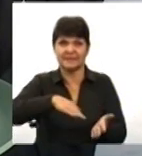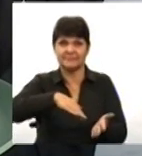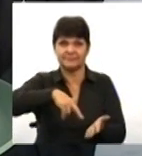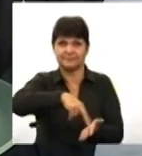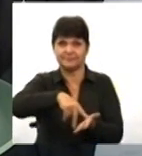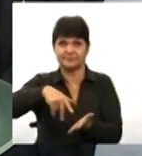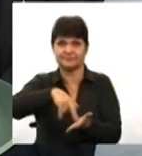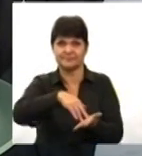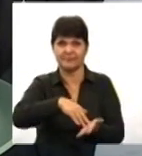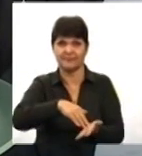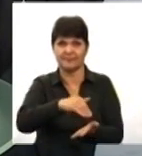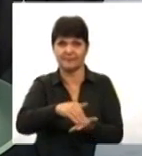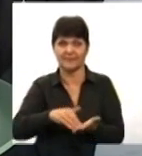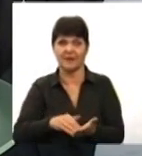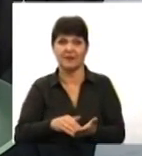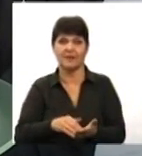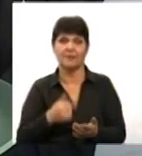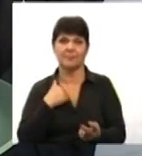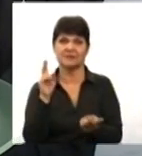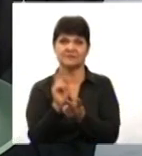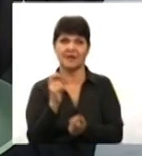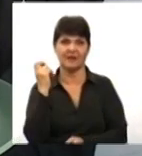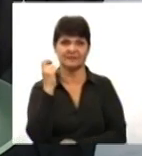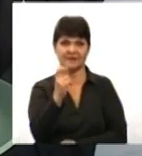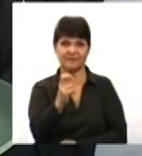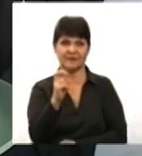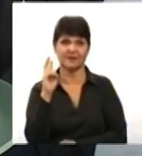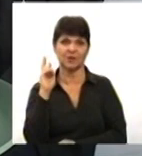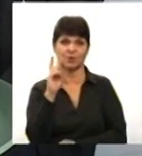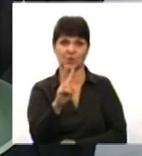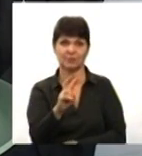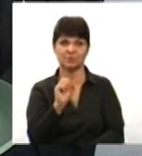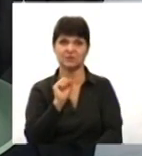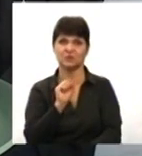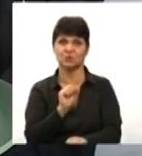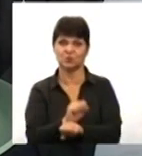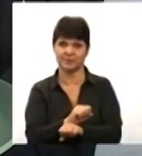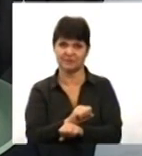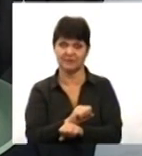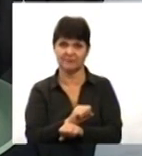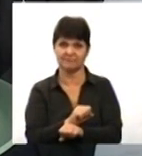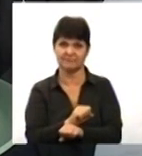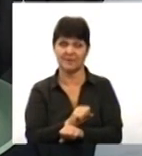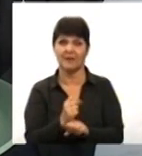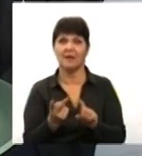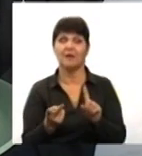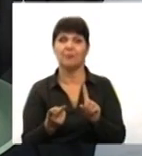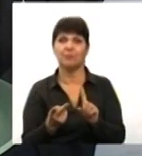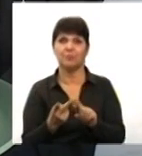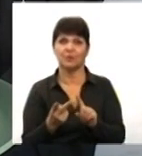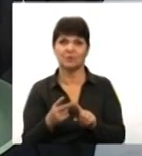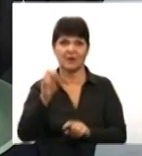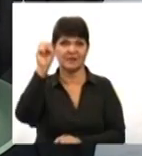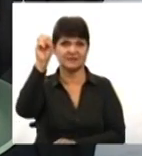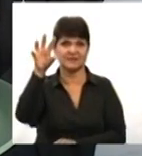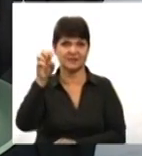Тактильна плитка, яку ми зустрічаємо на трамвайних тролейбусних зупинках. По-друге, це світлофори.